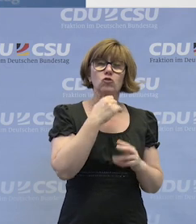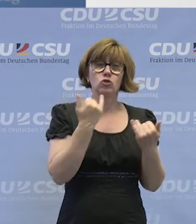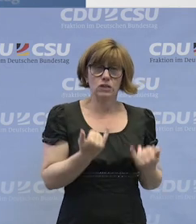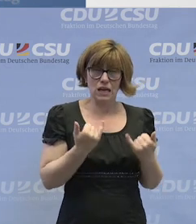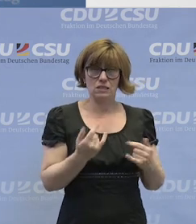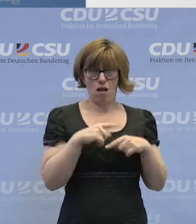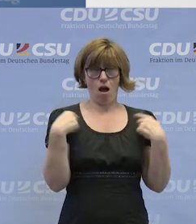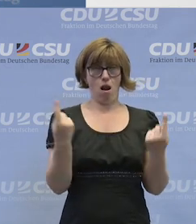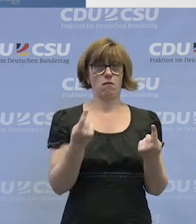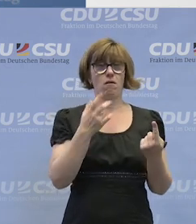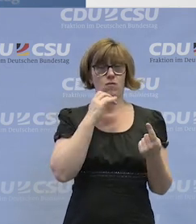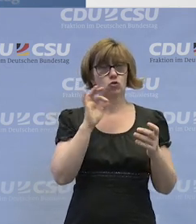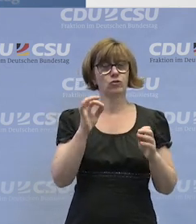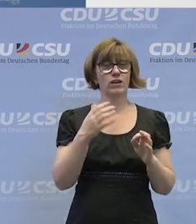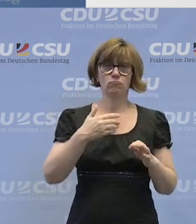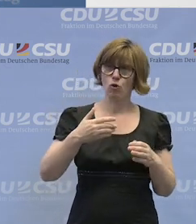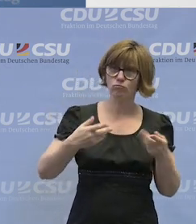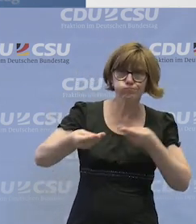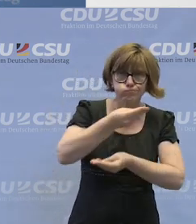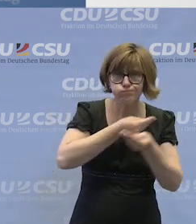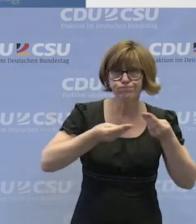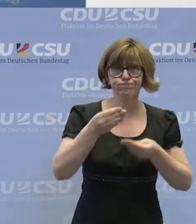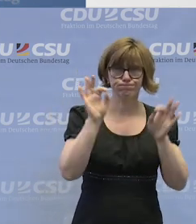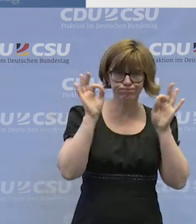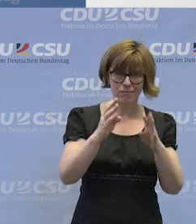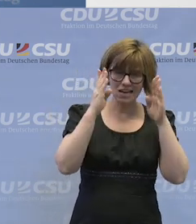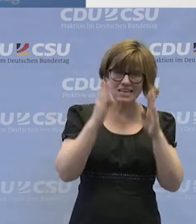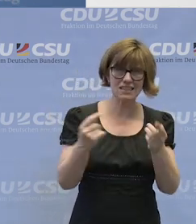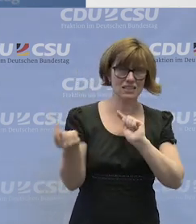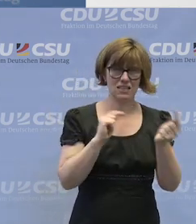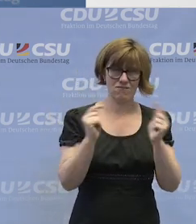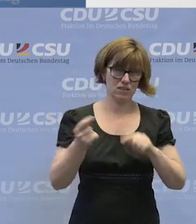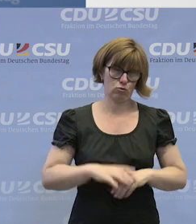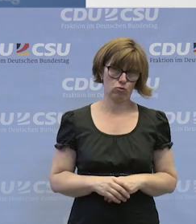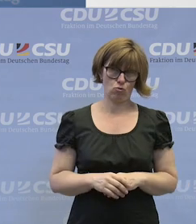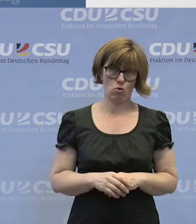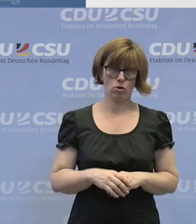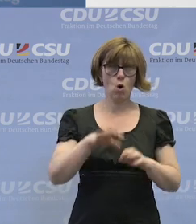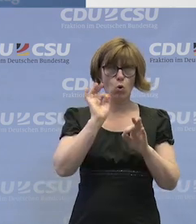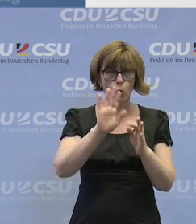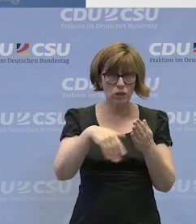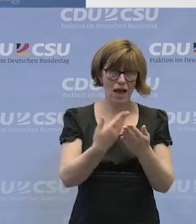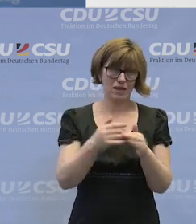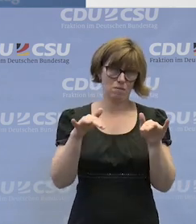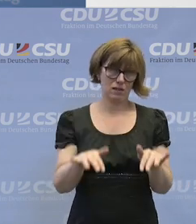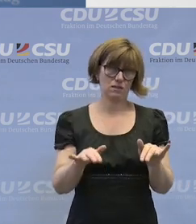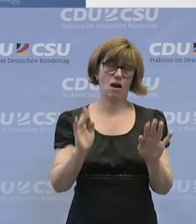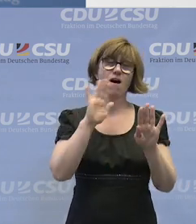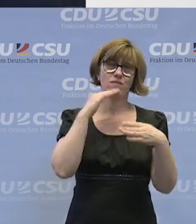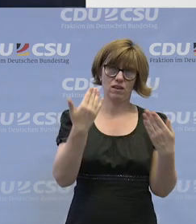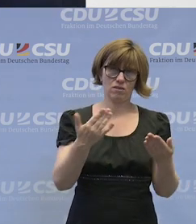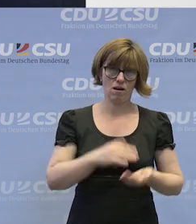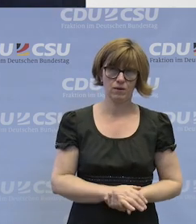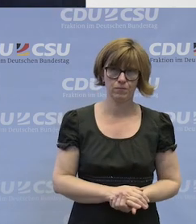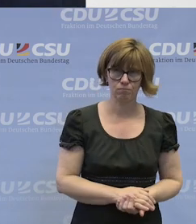ich uns allen eine fruchtbare und intensive Diskussion mit guten Ergebnissen. Herzlichen